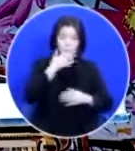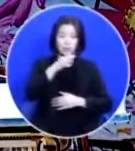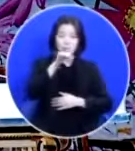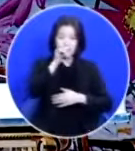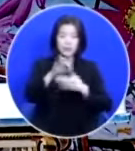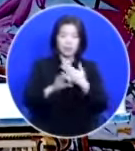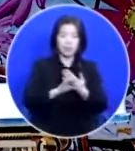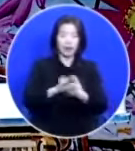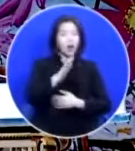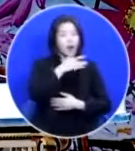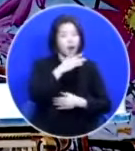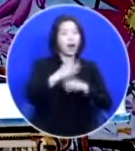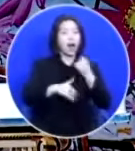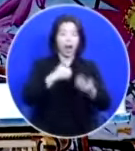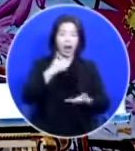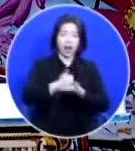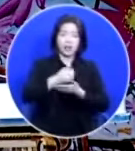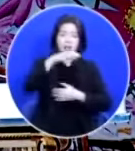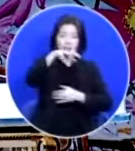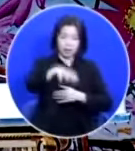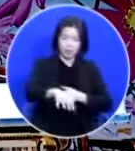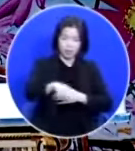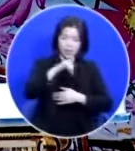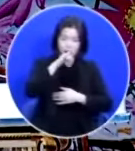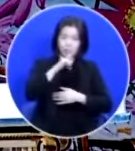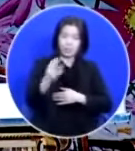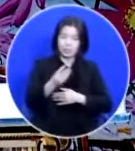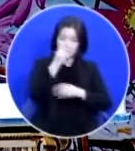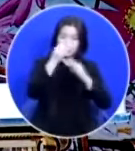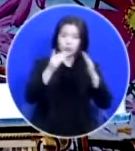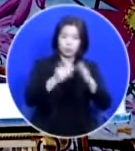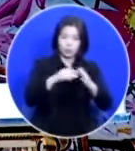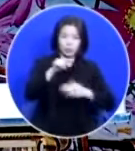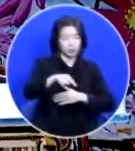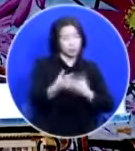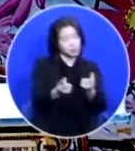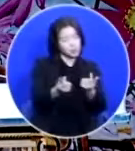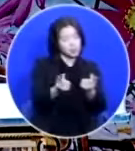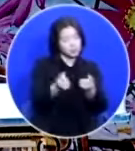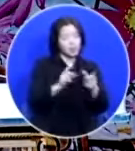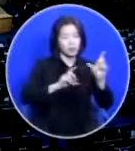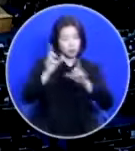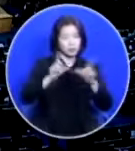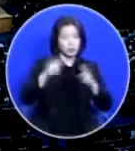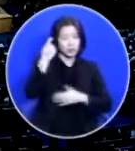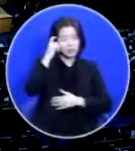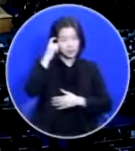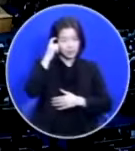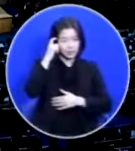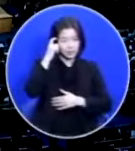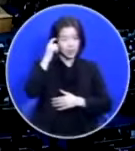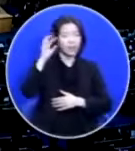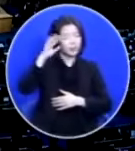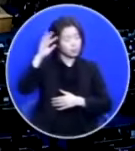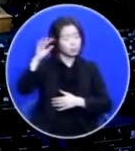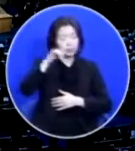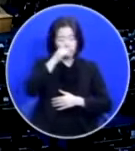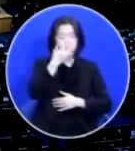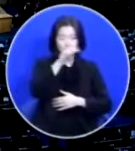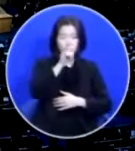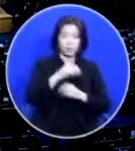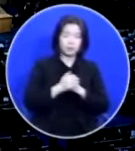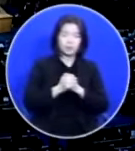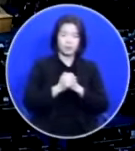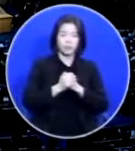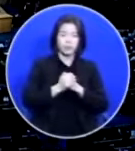하나님 앞에 있는 성전도 그런 모습이겠구나 하고 상상할 수 있겠죠